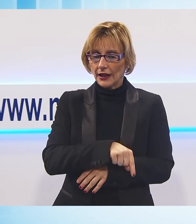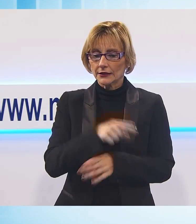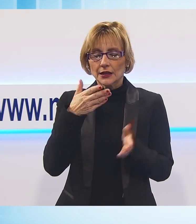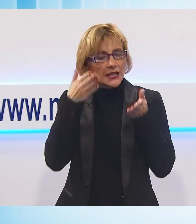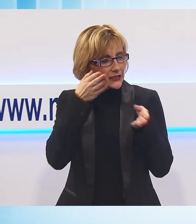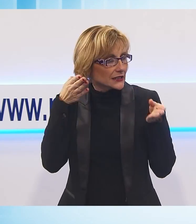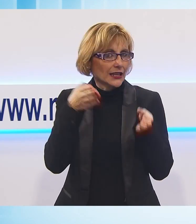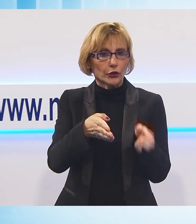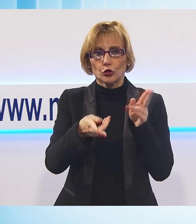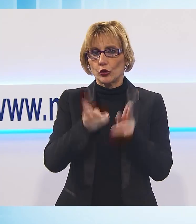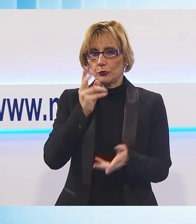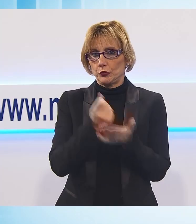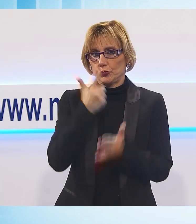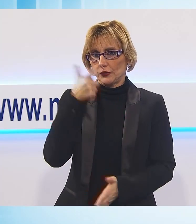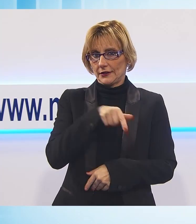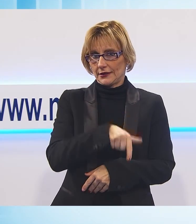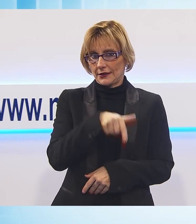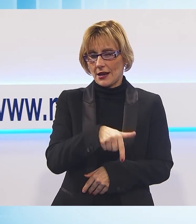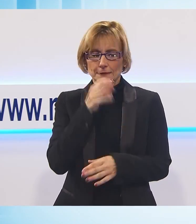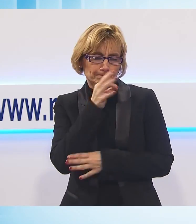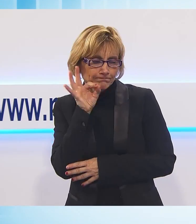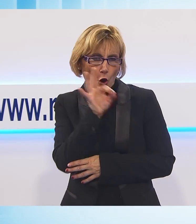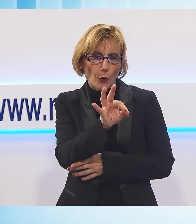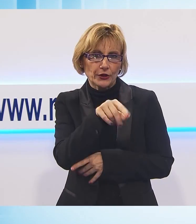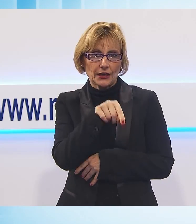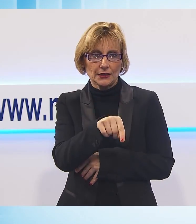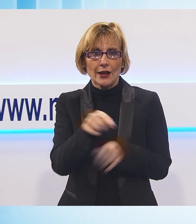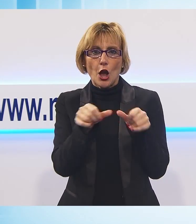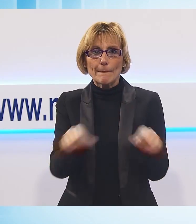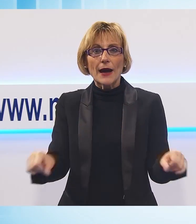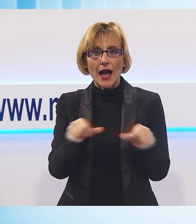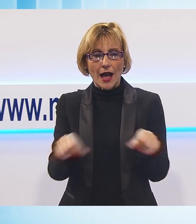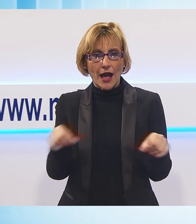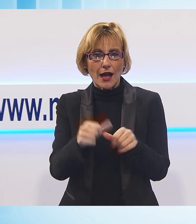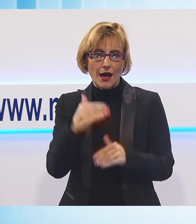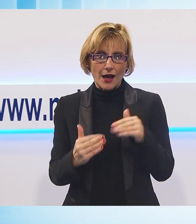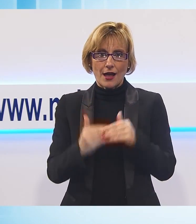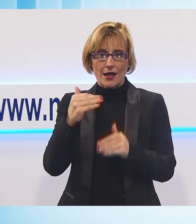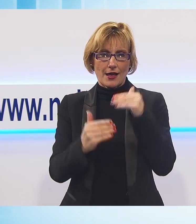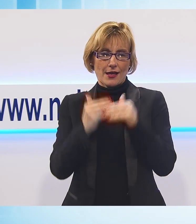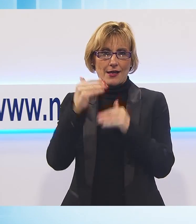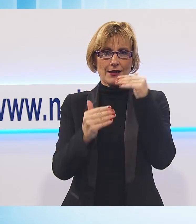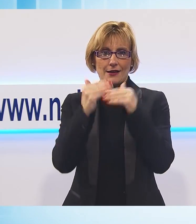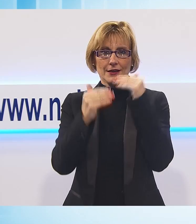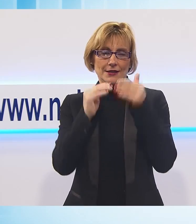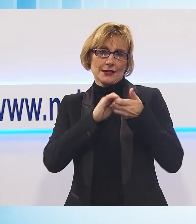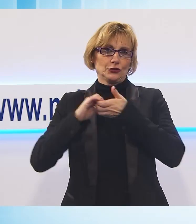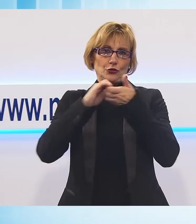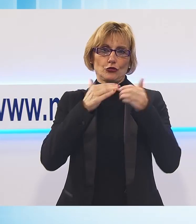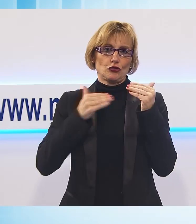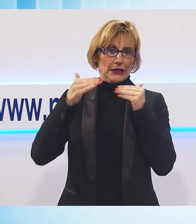dove la Folgo in Maglia punta moltissimo perché poi è la base per costruire tutto quello che c'è sopra la società.